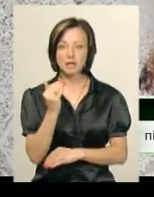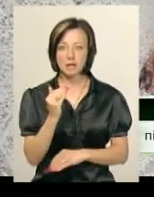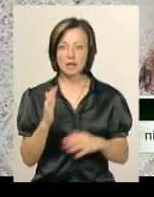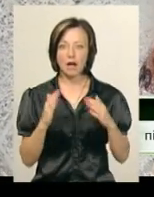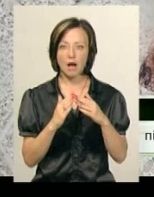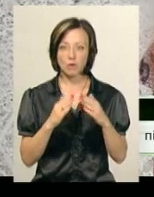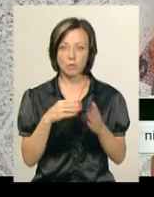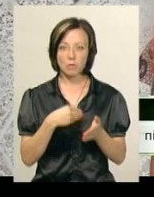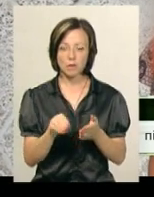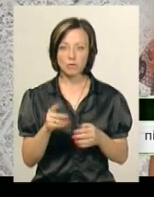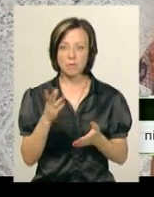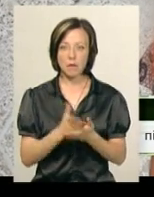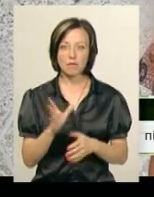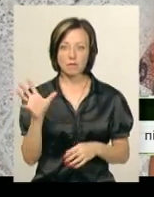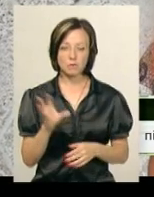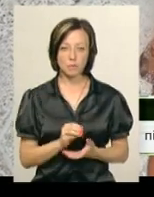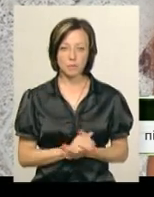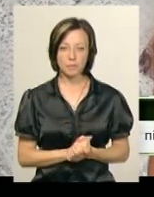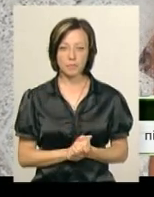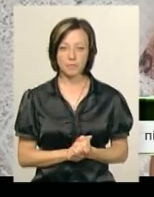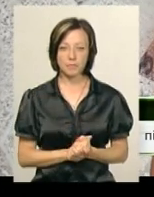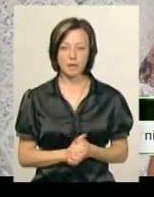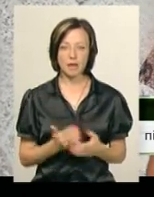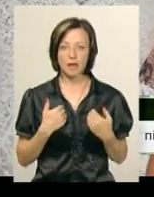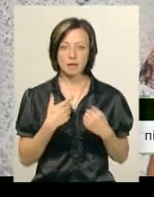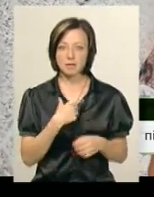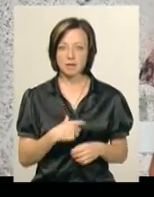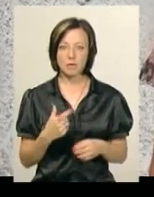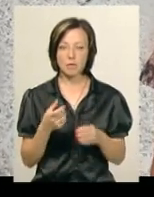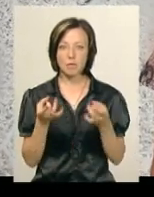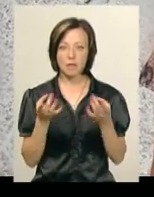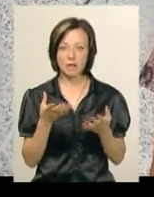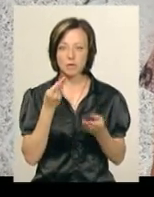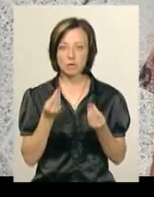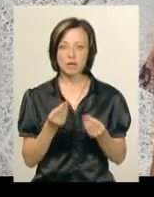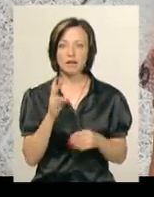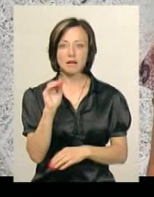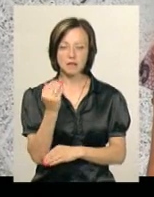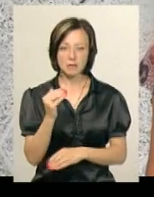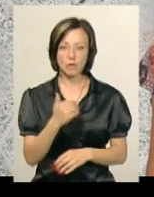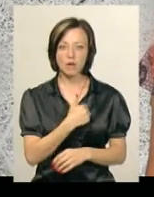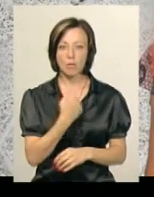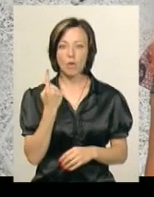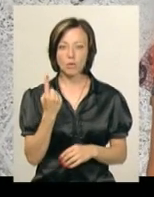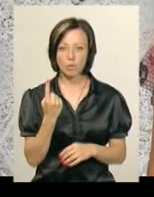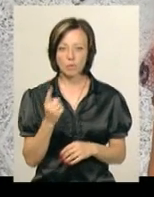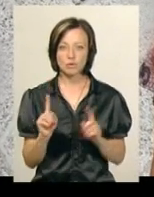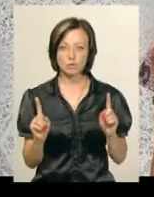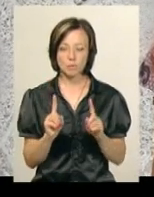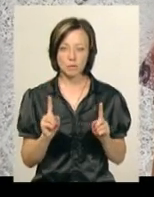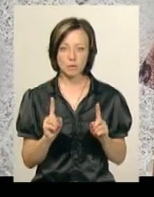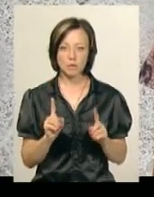він мав все. Я не на себе хотіла ці гроші потратити, я хотіла на дитину, хоча б одного, щоб